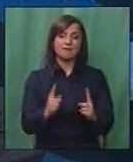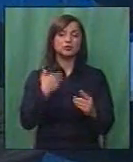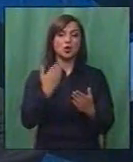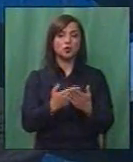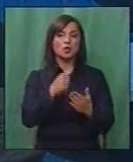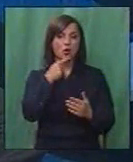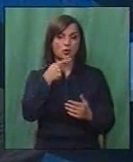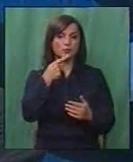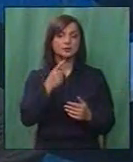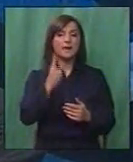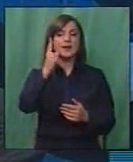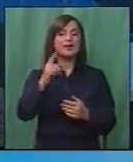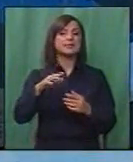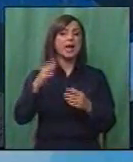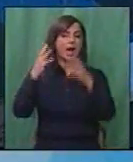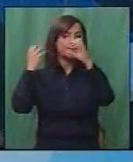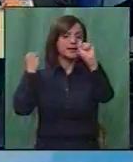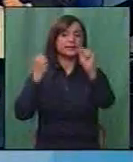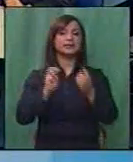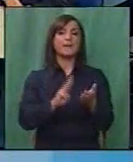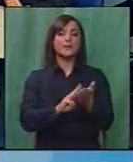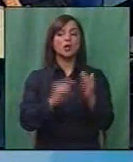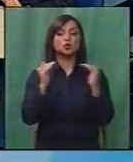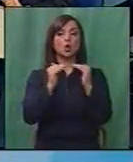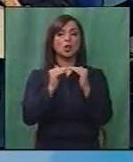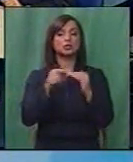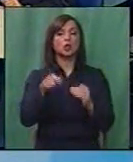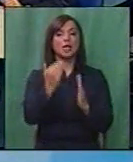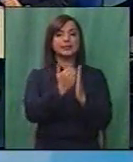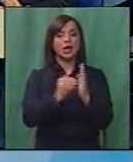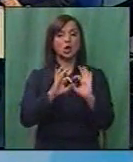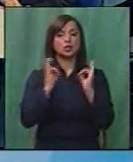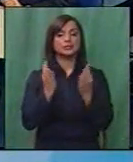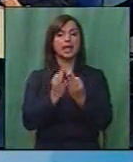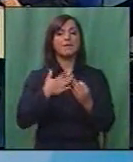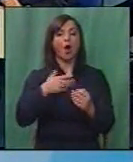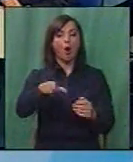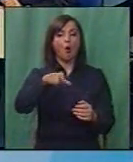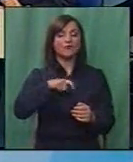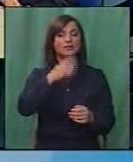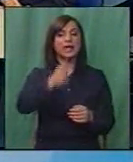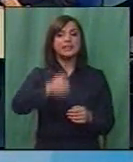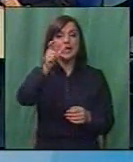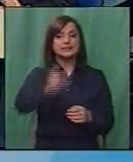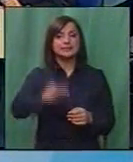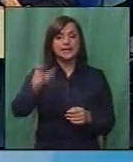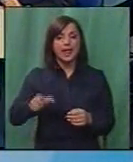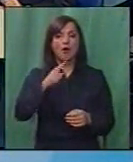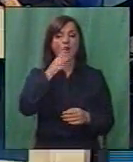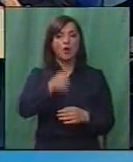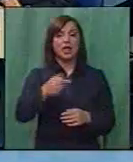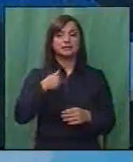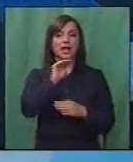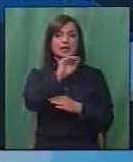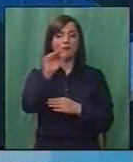констатацијата кој што го изнесе првата амбасада. Мејашија тоа е дека согласно законот за семејство постои обврска на секој, буквално. Јас би апелирал во